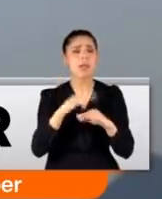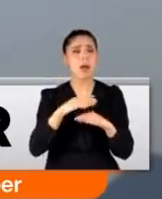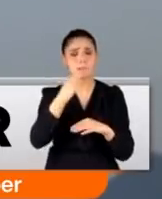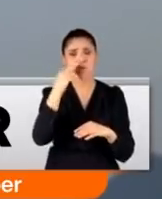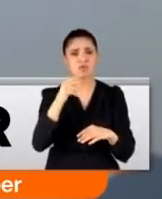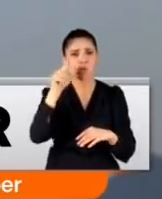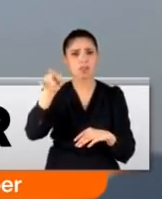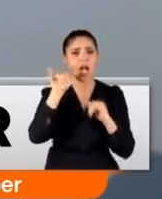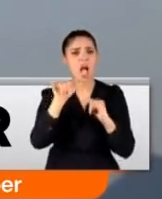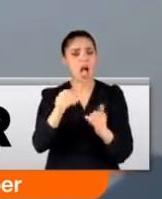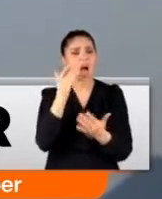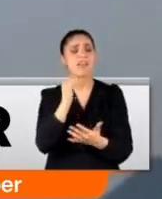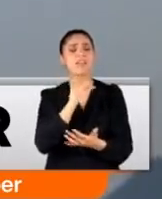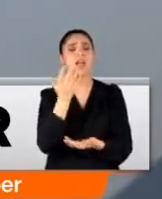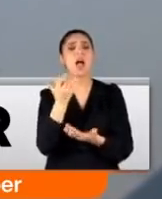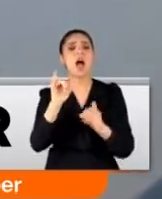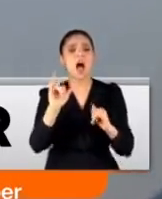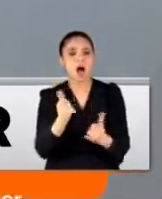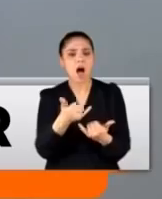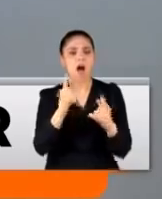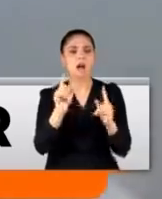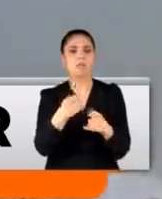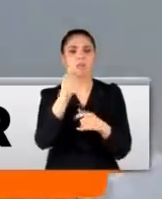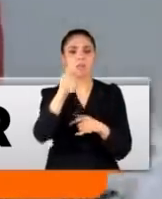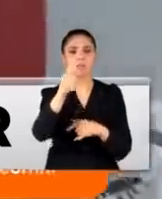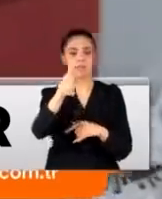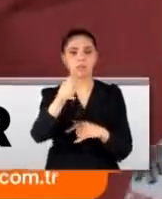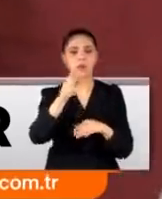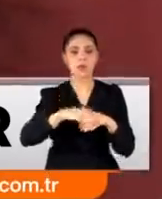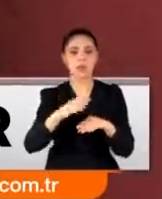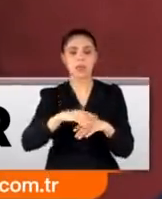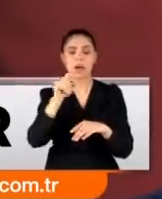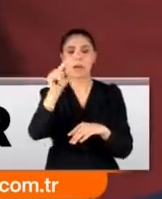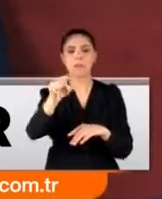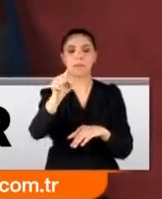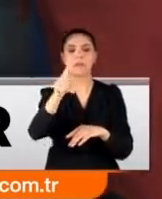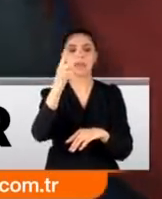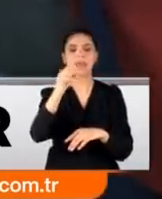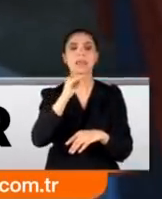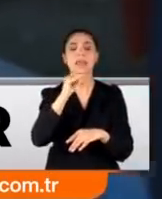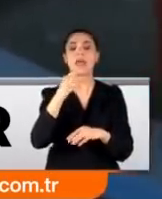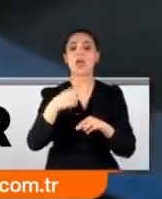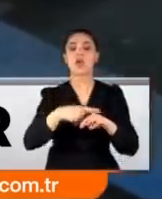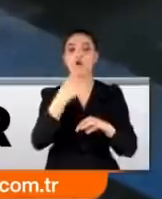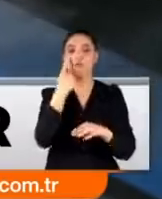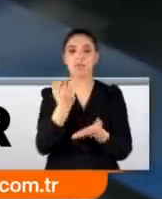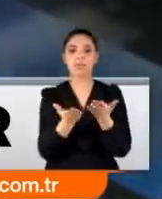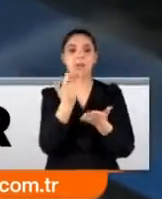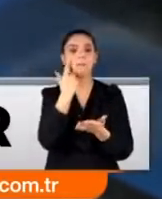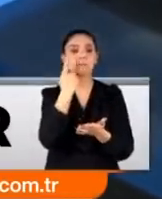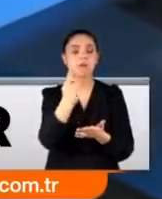aynı ağırlığı bulmuşlar. İşte elimde sahte o kalpazanların bastıkları bu iki euro var. Tartıya